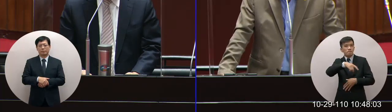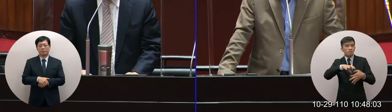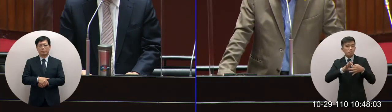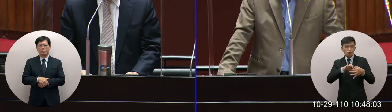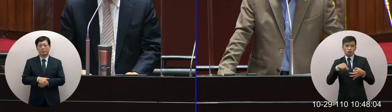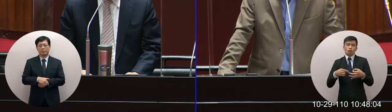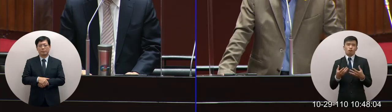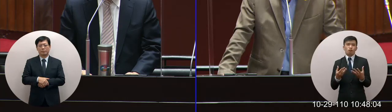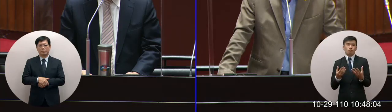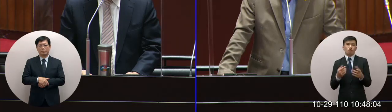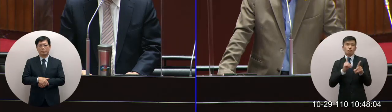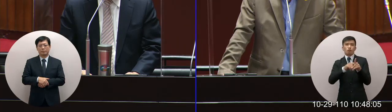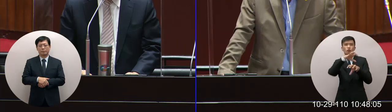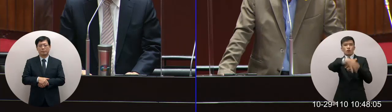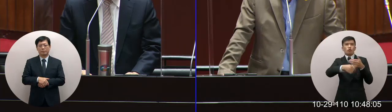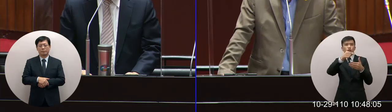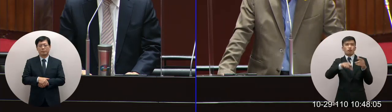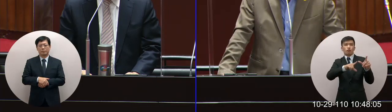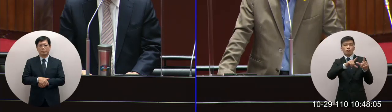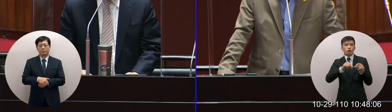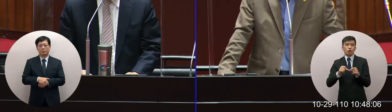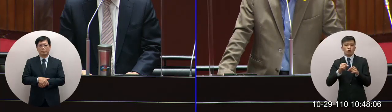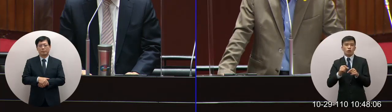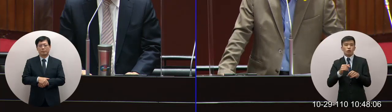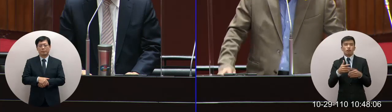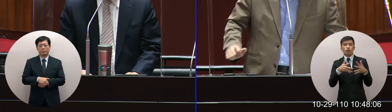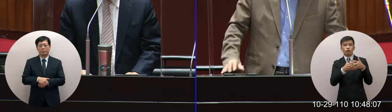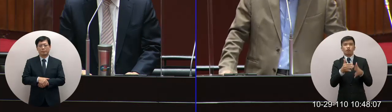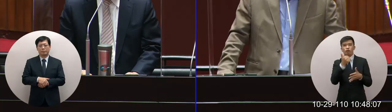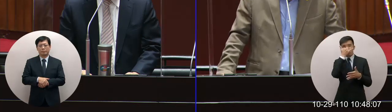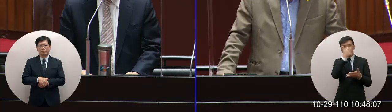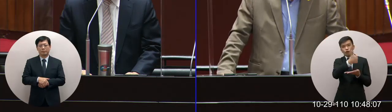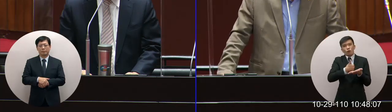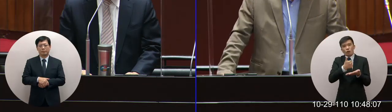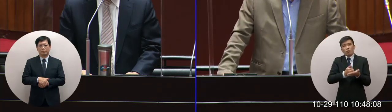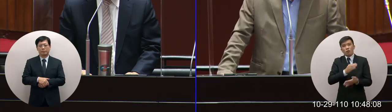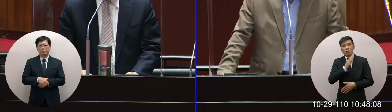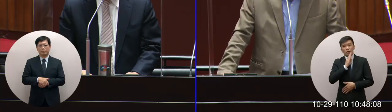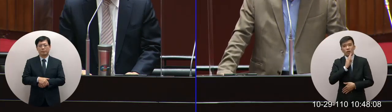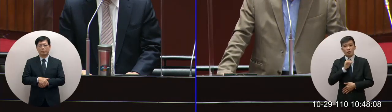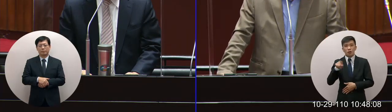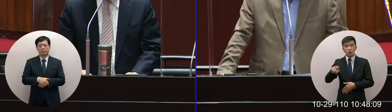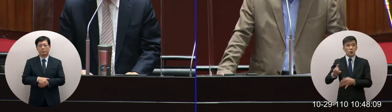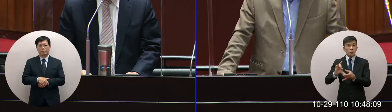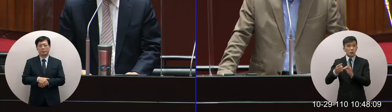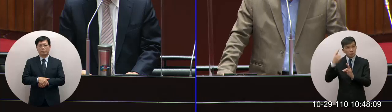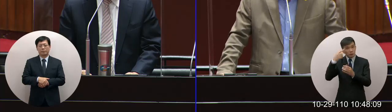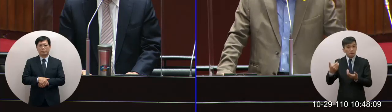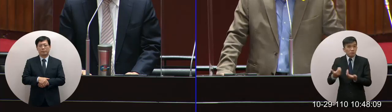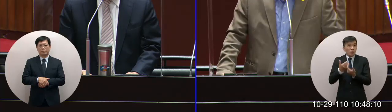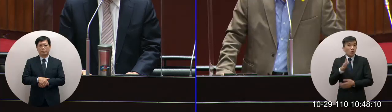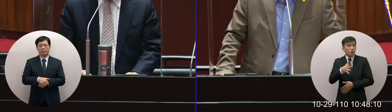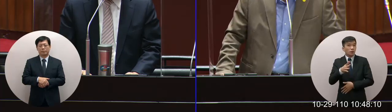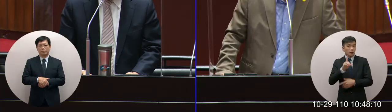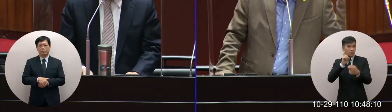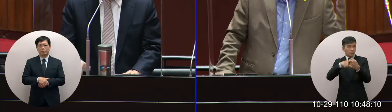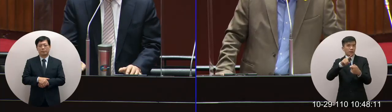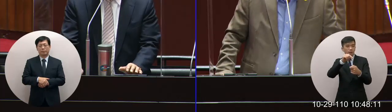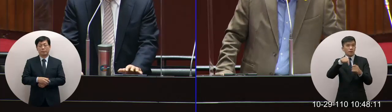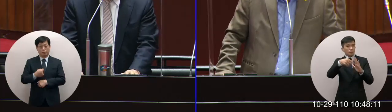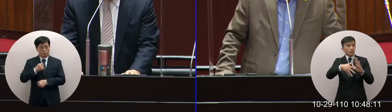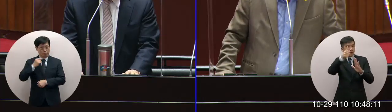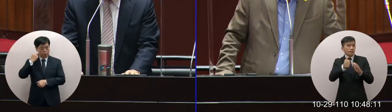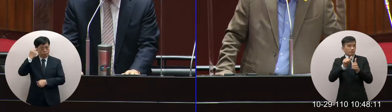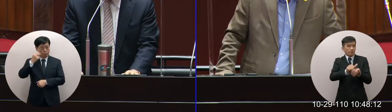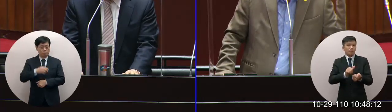進口美國豬肉他也要公投來反對不習這樣子來說這個目的是什麼就是要倒閣我覺得